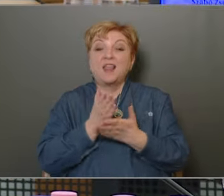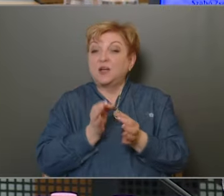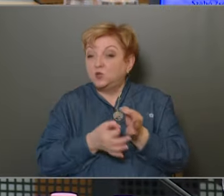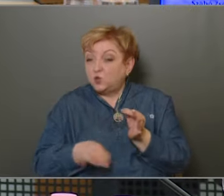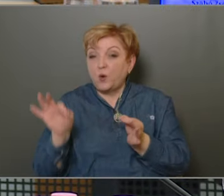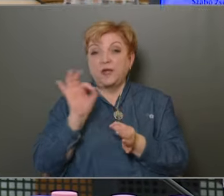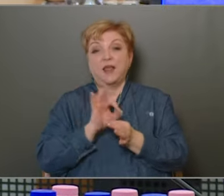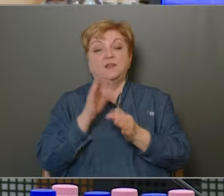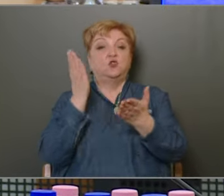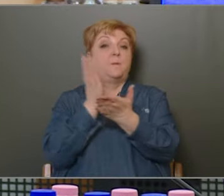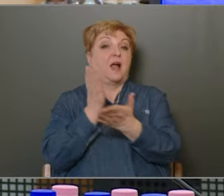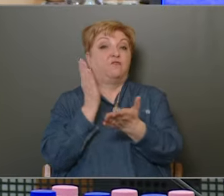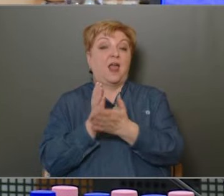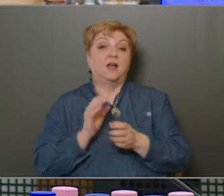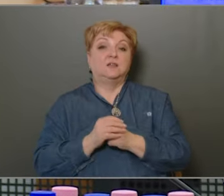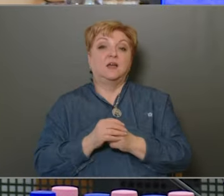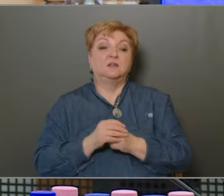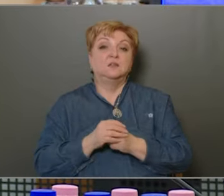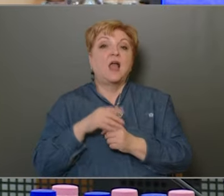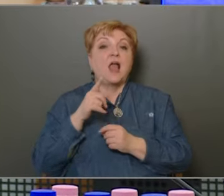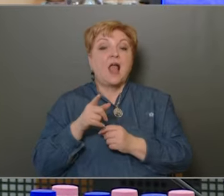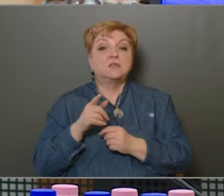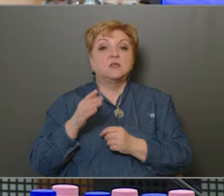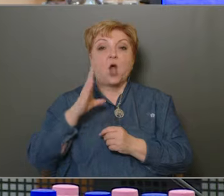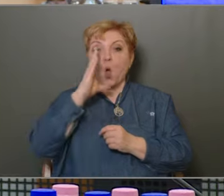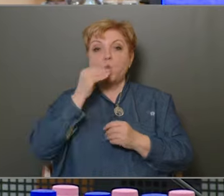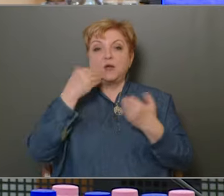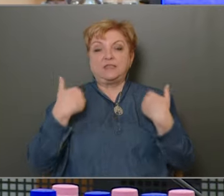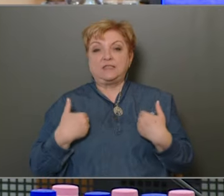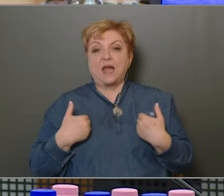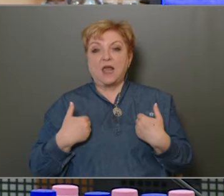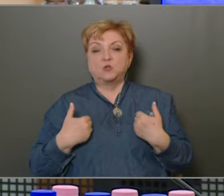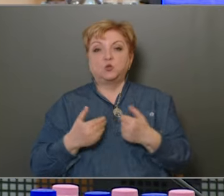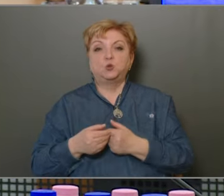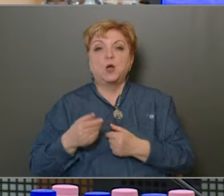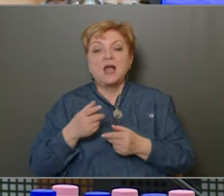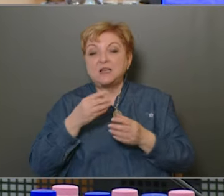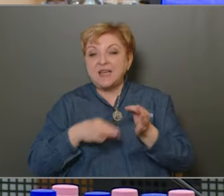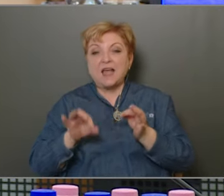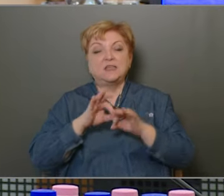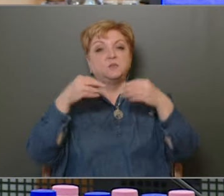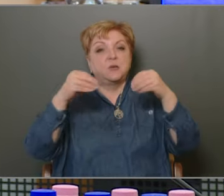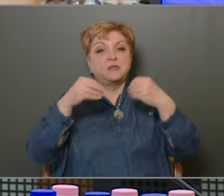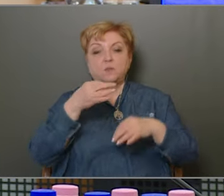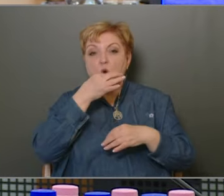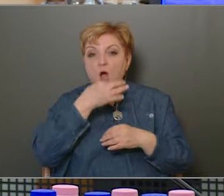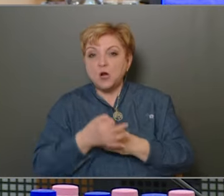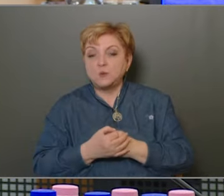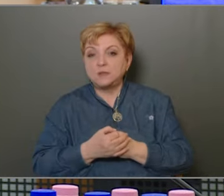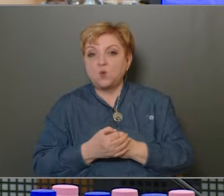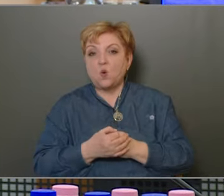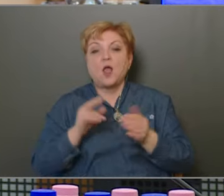tökéletesen megfelelnek. Ez a humanizálás. Ez az egész beszámoló arról szól,